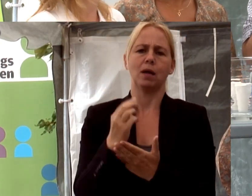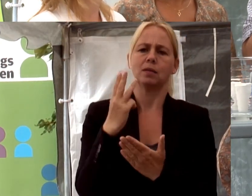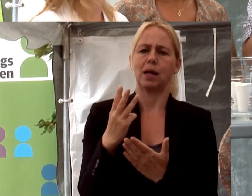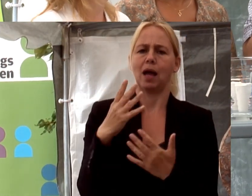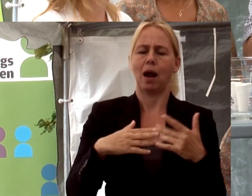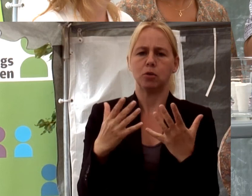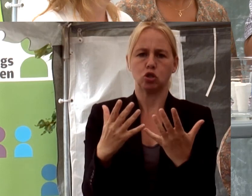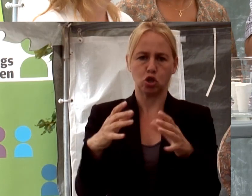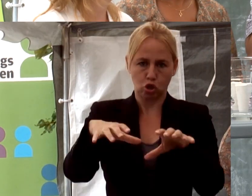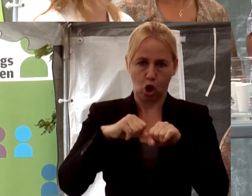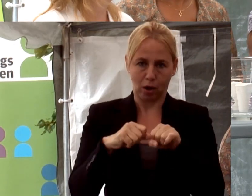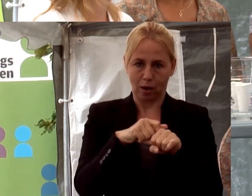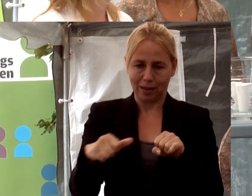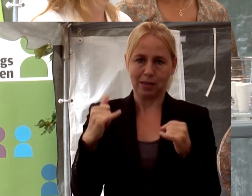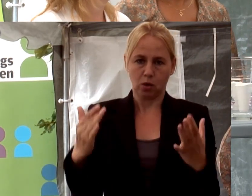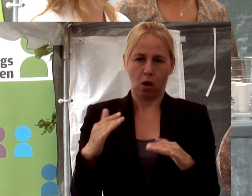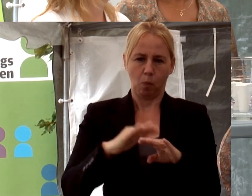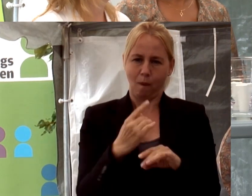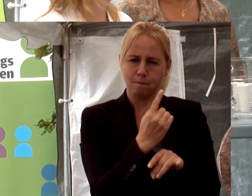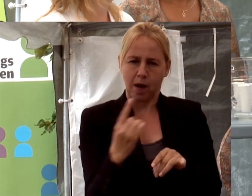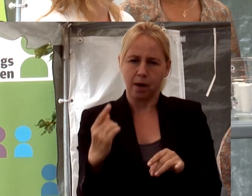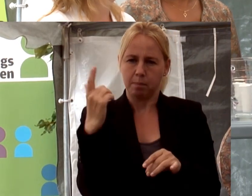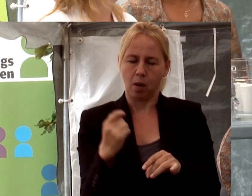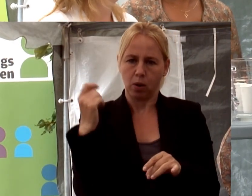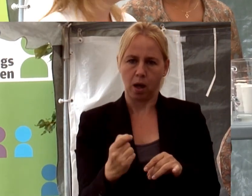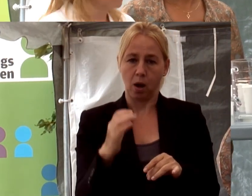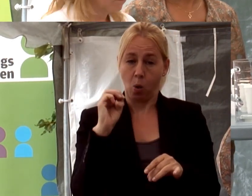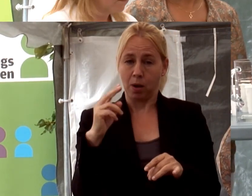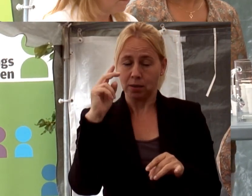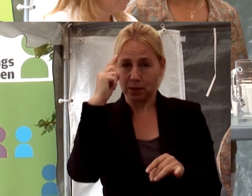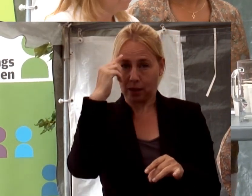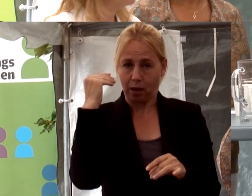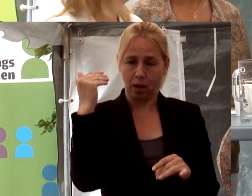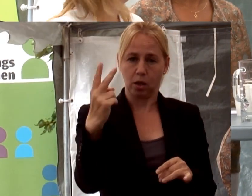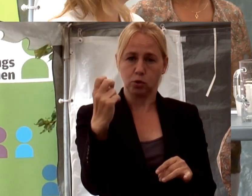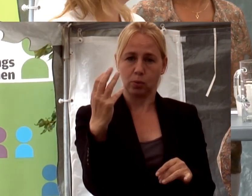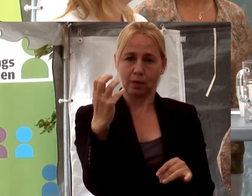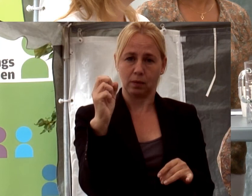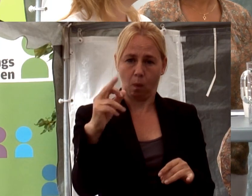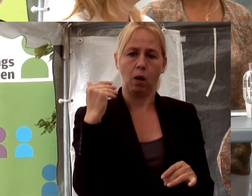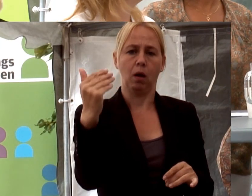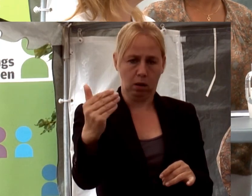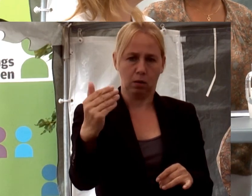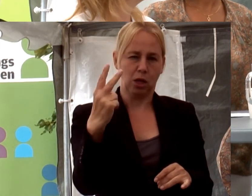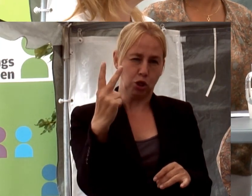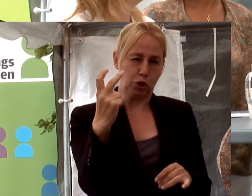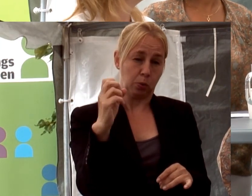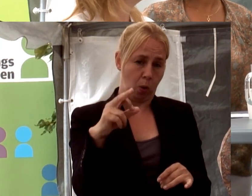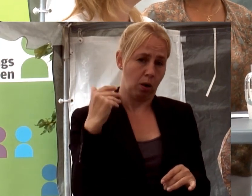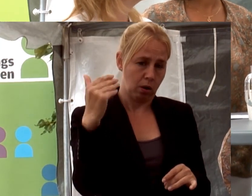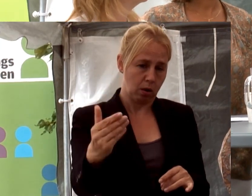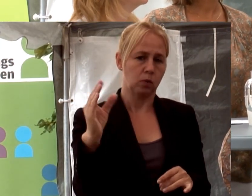arbetstagare idag på varje pensionär. Inom 20-30 år, faktiskt närmare 2030,